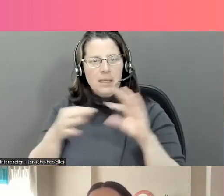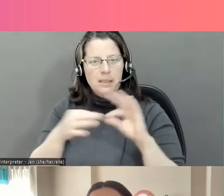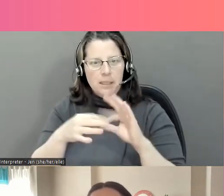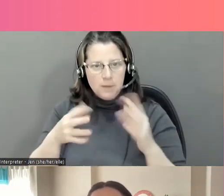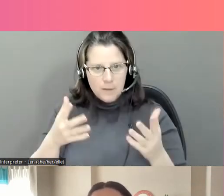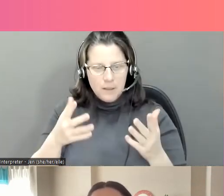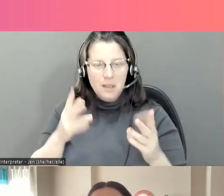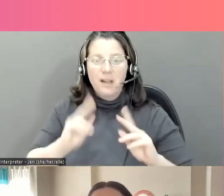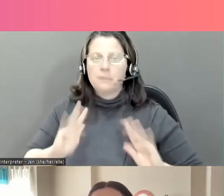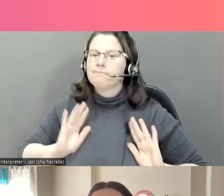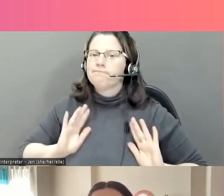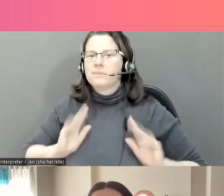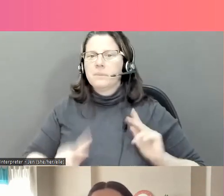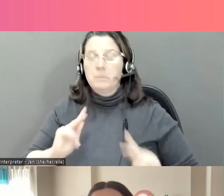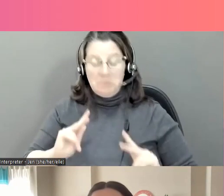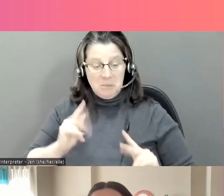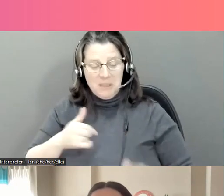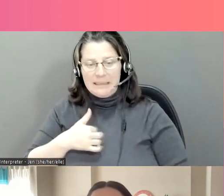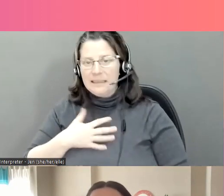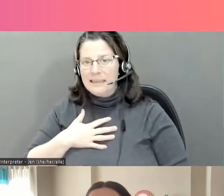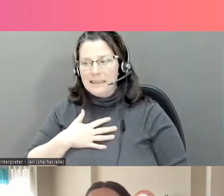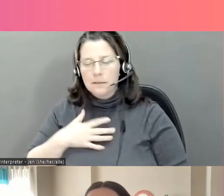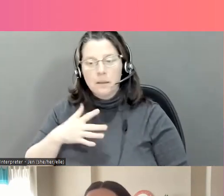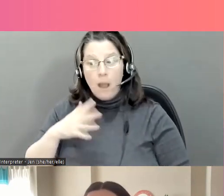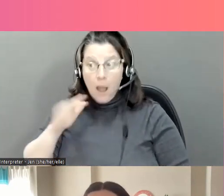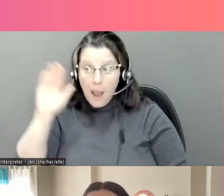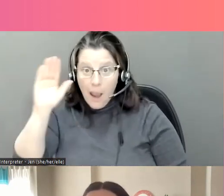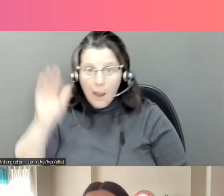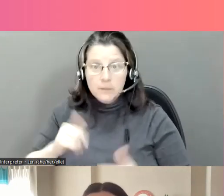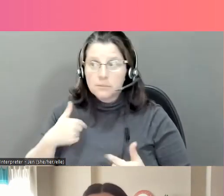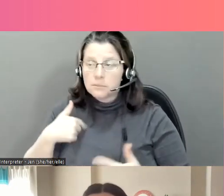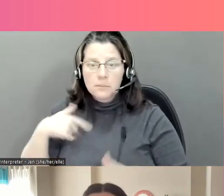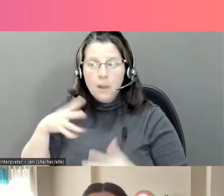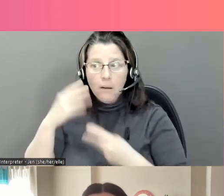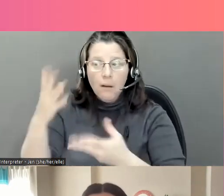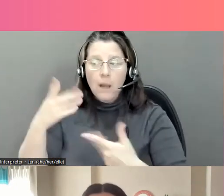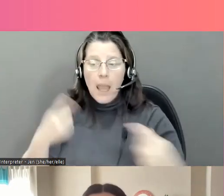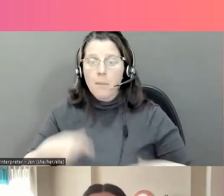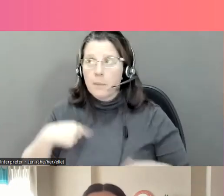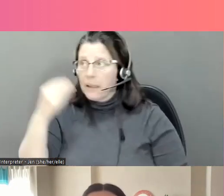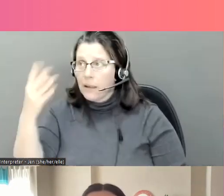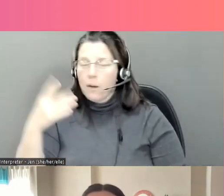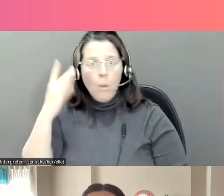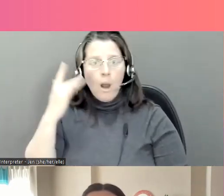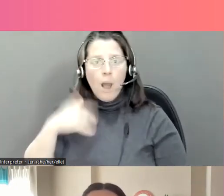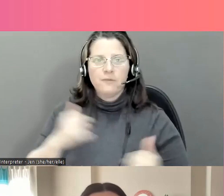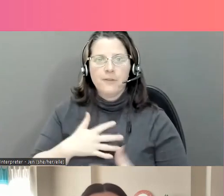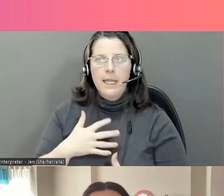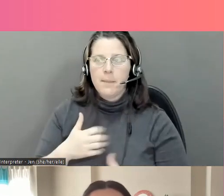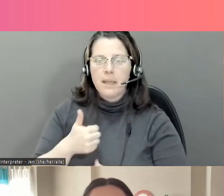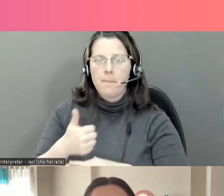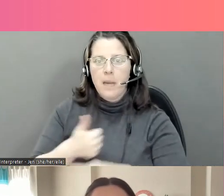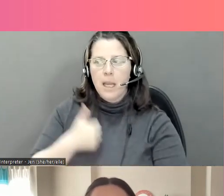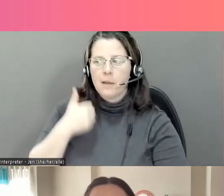Et donc, en raison de cette approche alarmiste, de cette création de